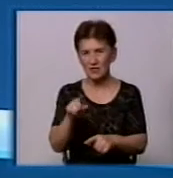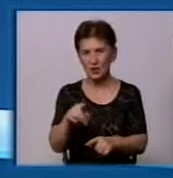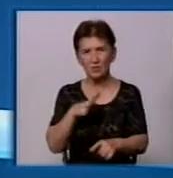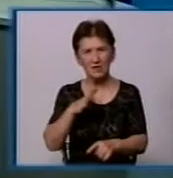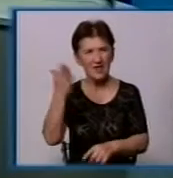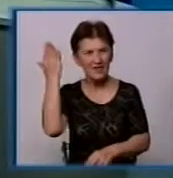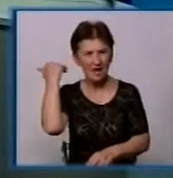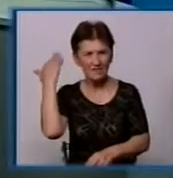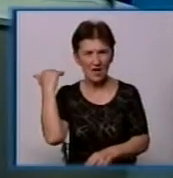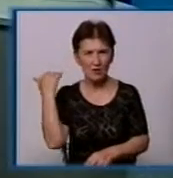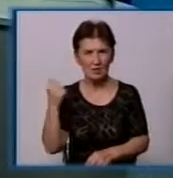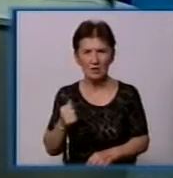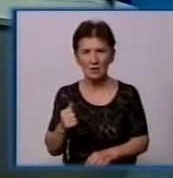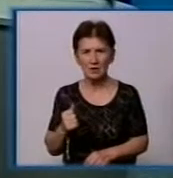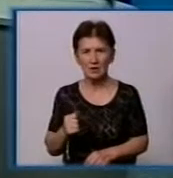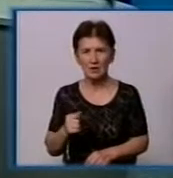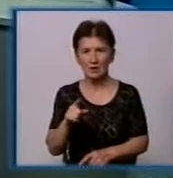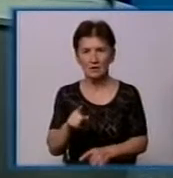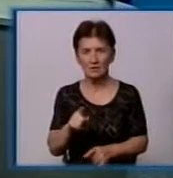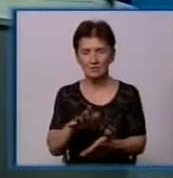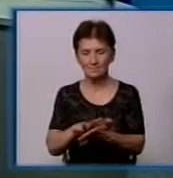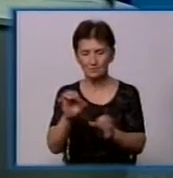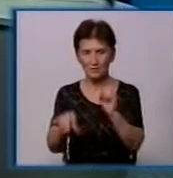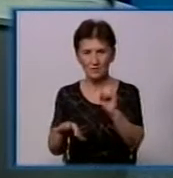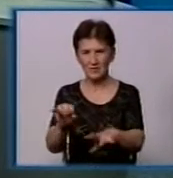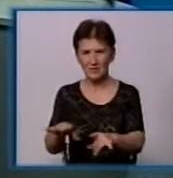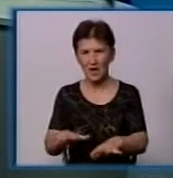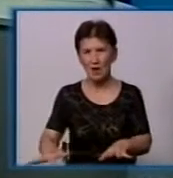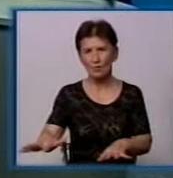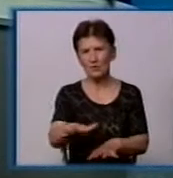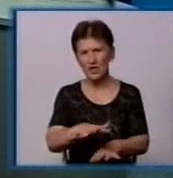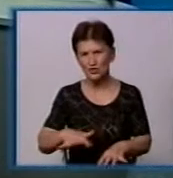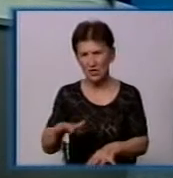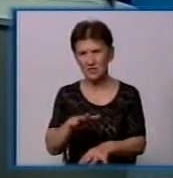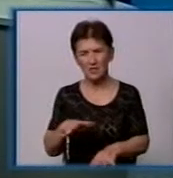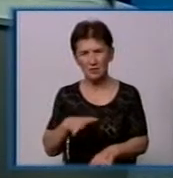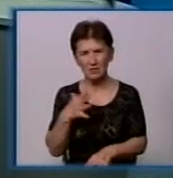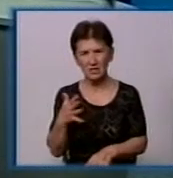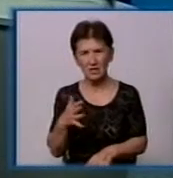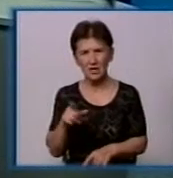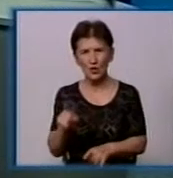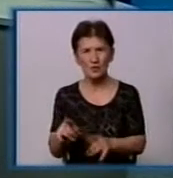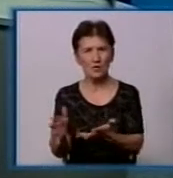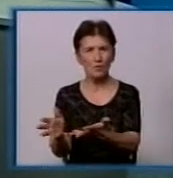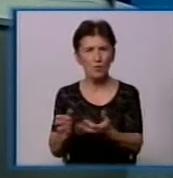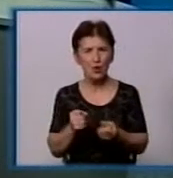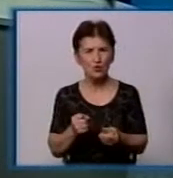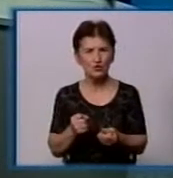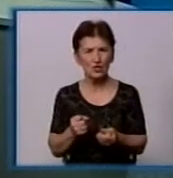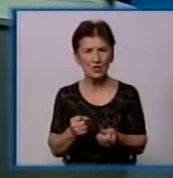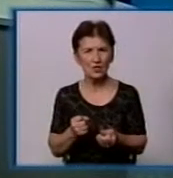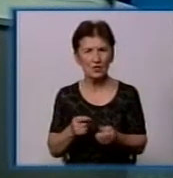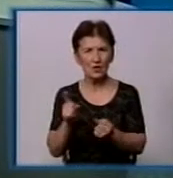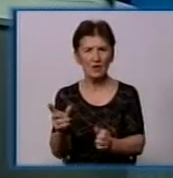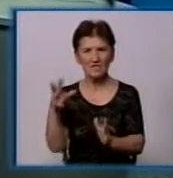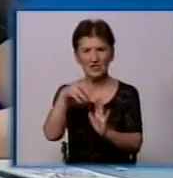до сьогоднішнього часу? Контейнерні площадки не закріплені ні за кем. І в цьому випадку вони вийшли в